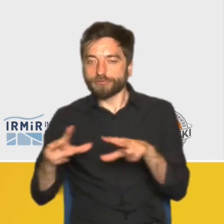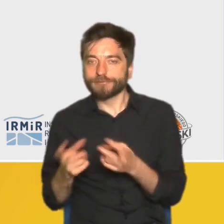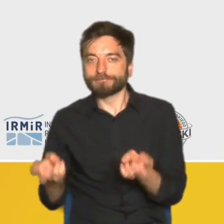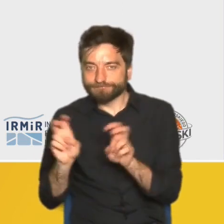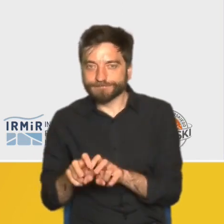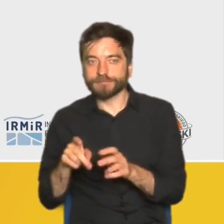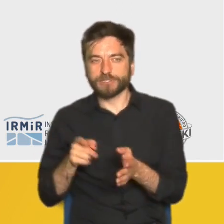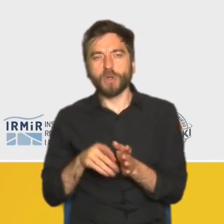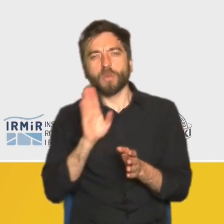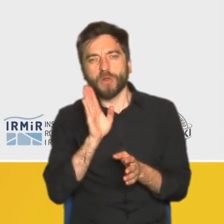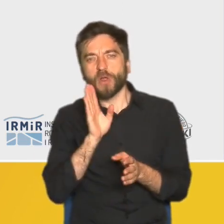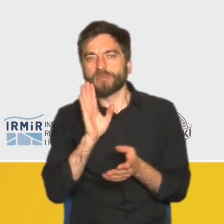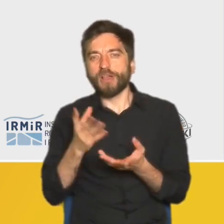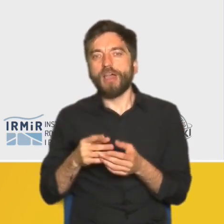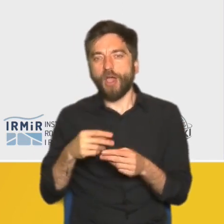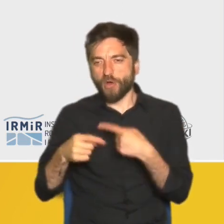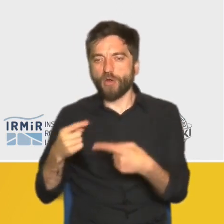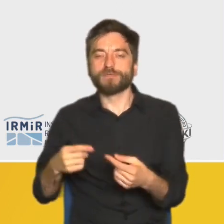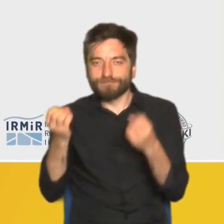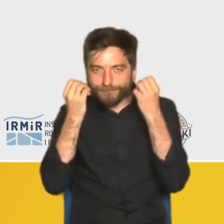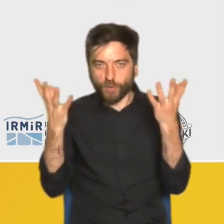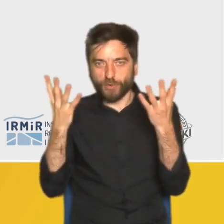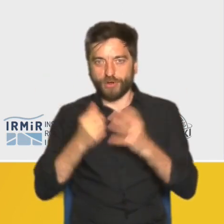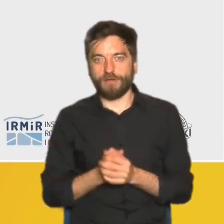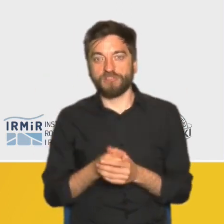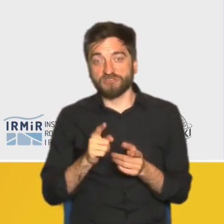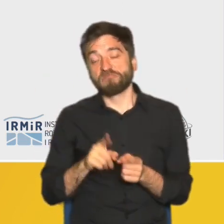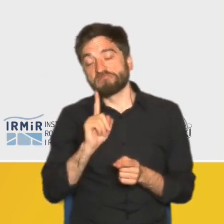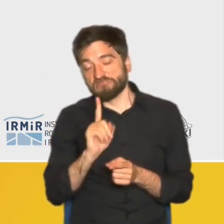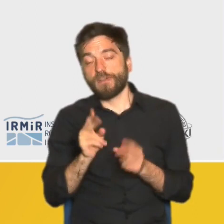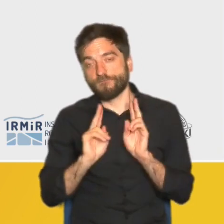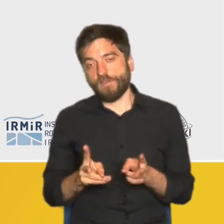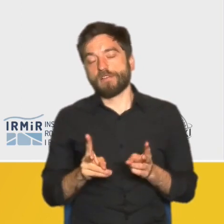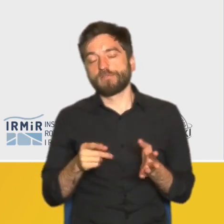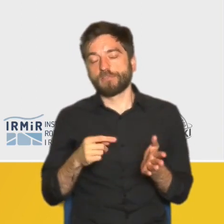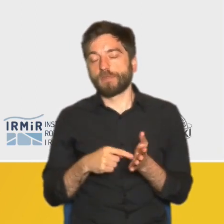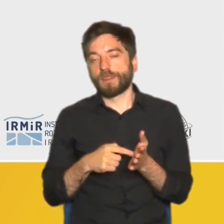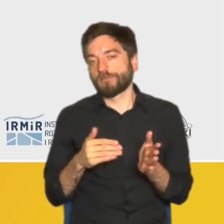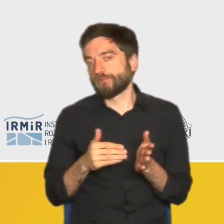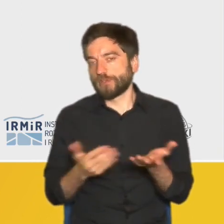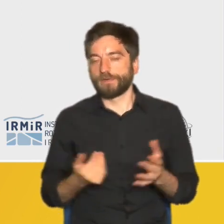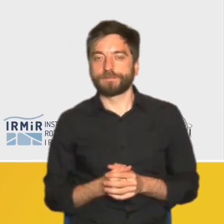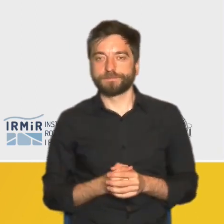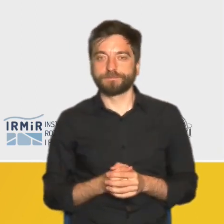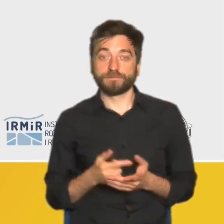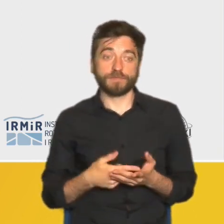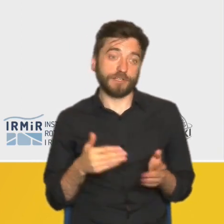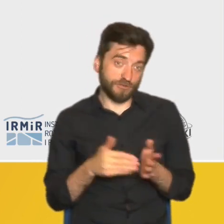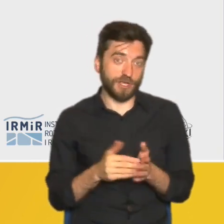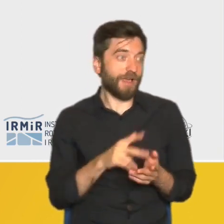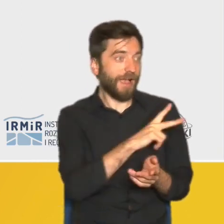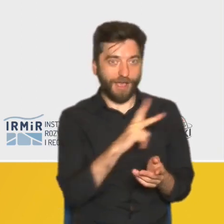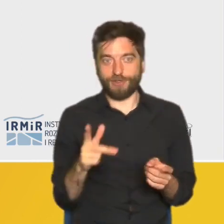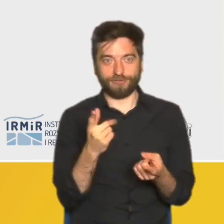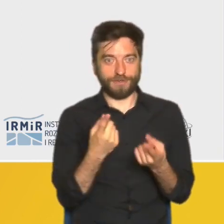sytuacji ekonomicznej i stanowi taką racjonalizację tych wieloletnich procesów ekonomicznych. Tak się robi i tak wszyscy